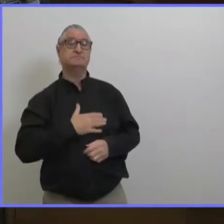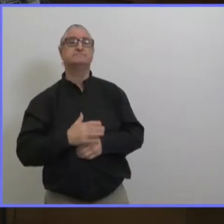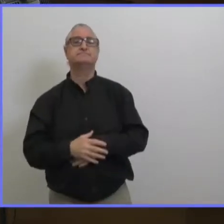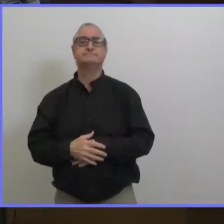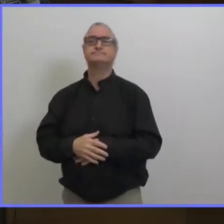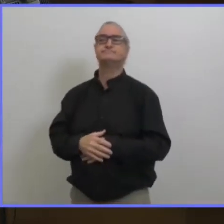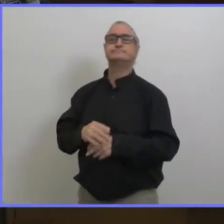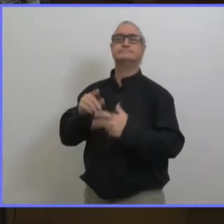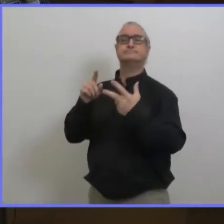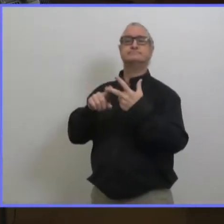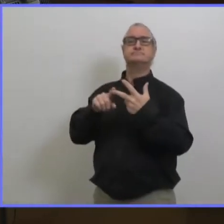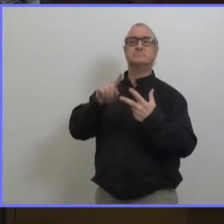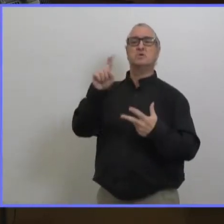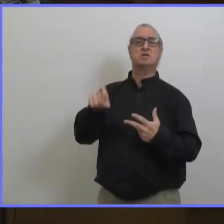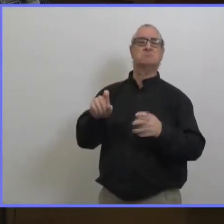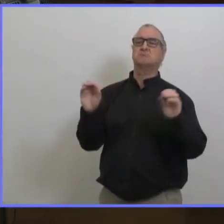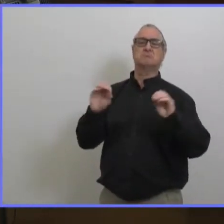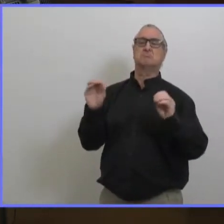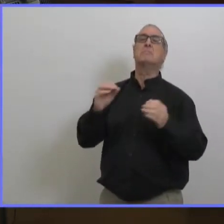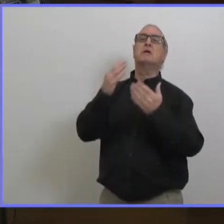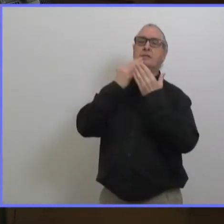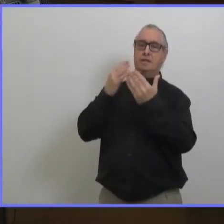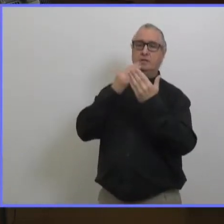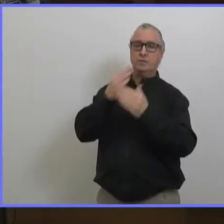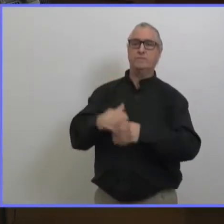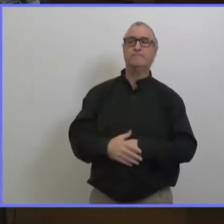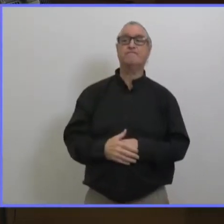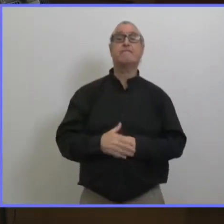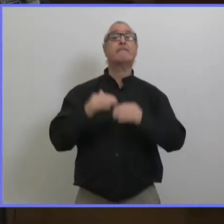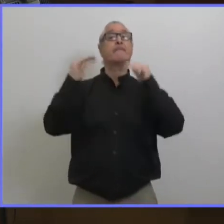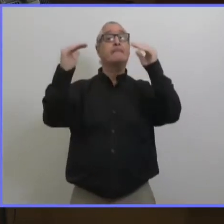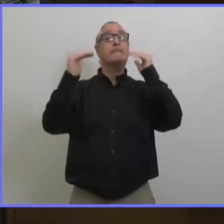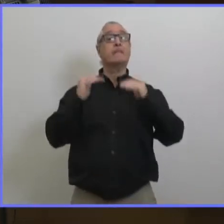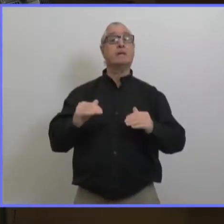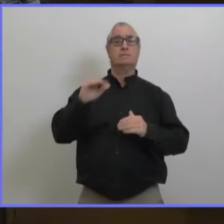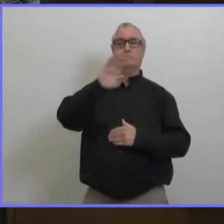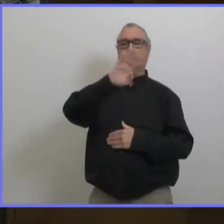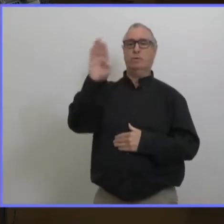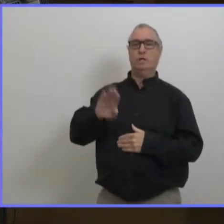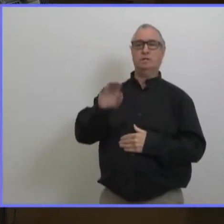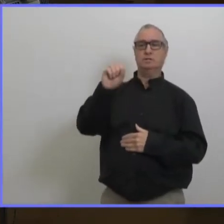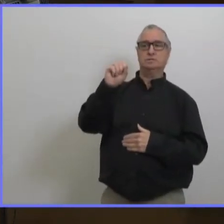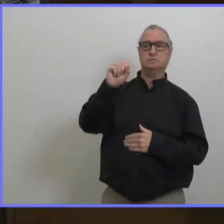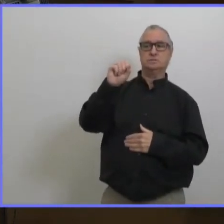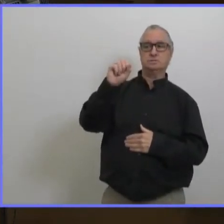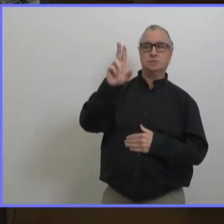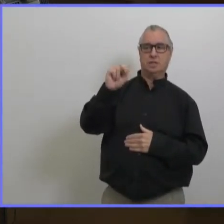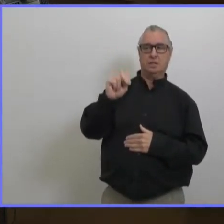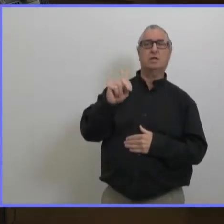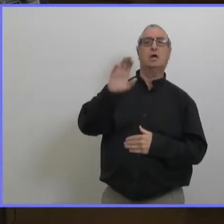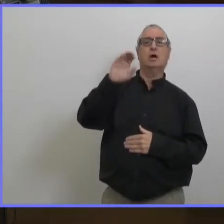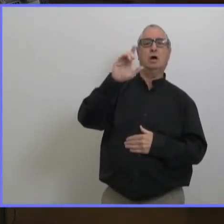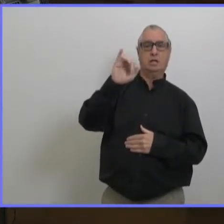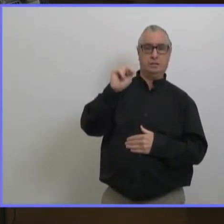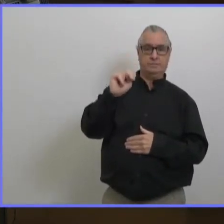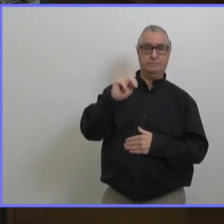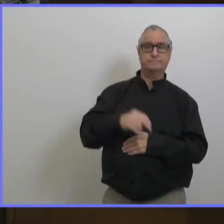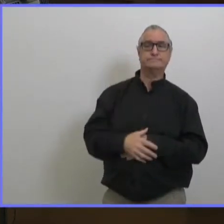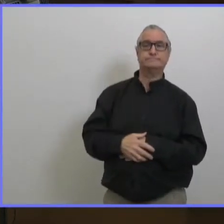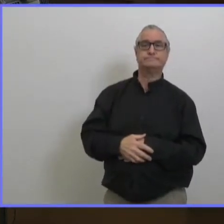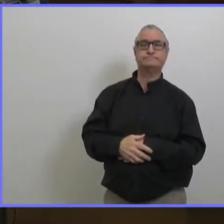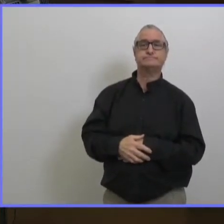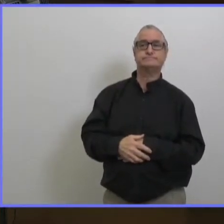du brindon sun corban bonjour docteur rossin